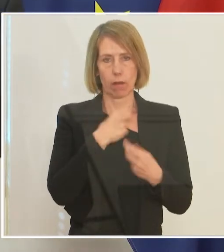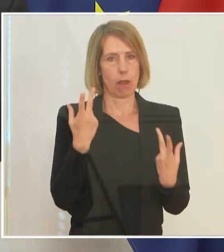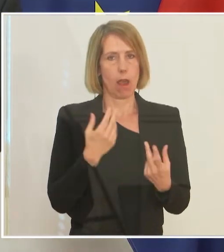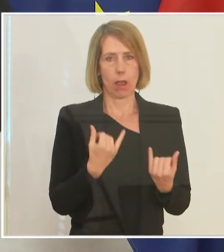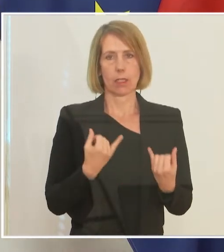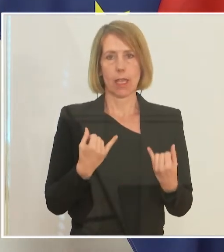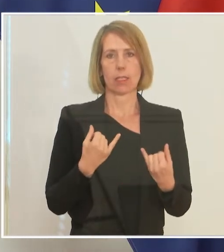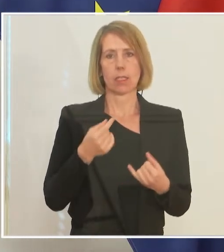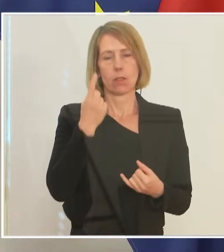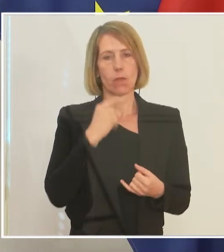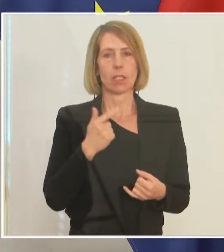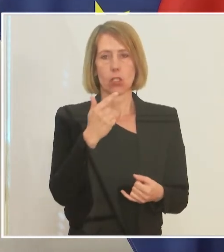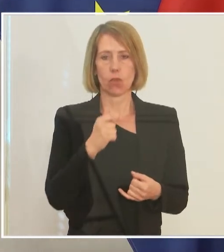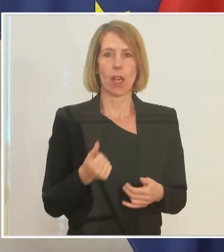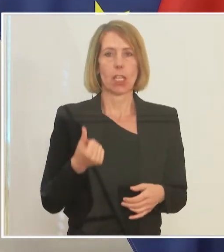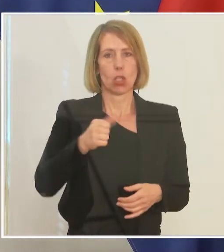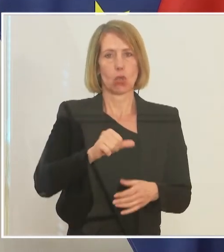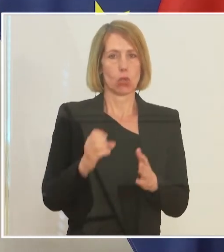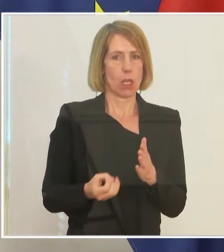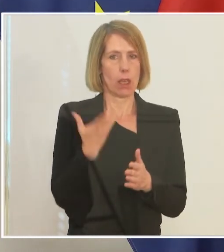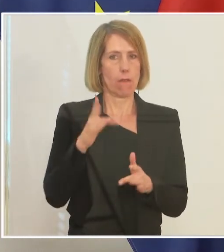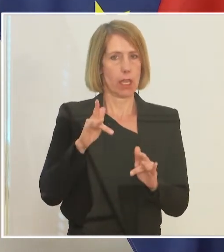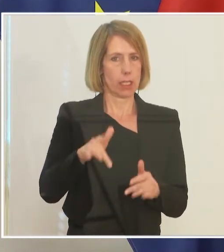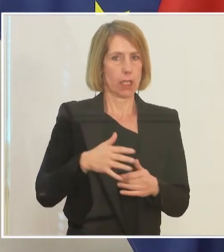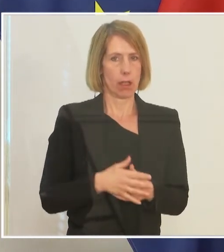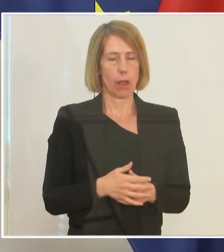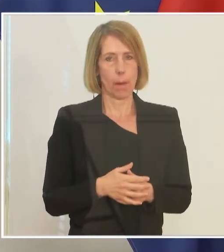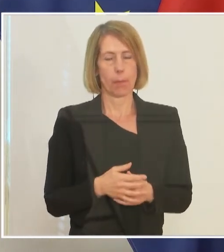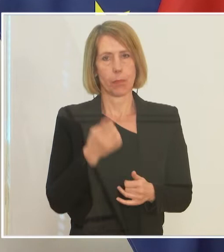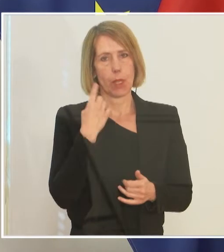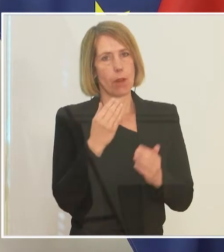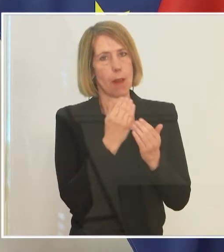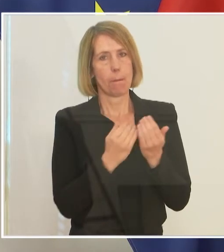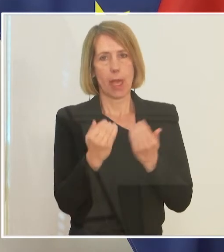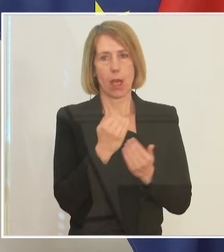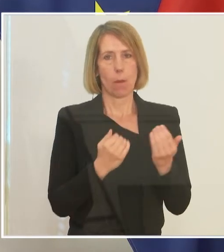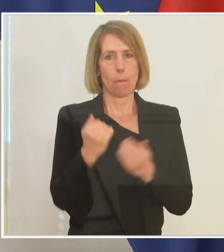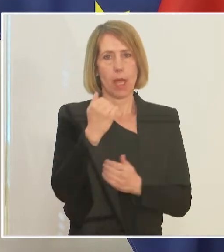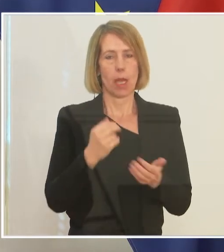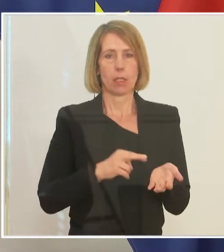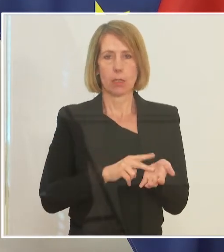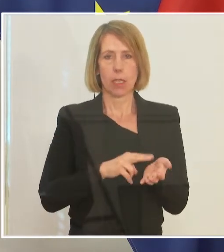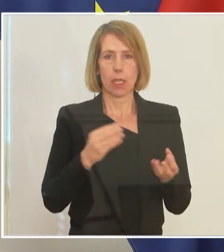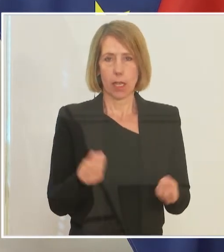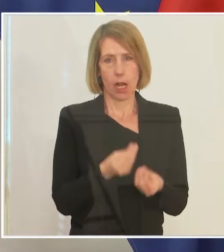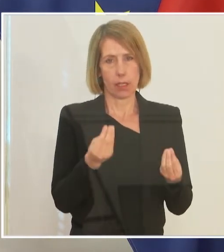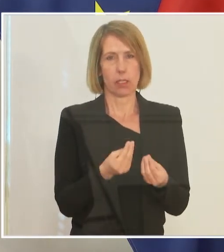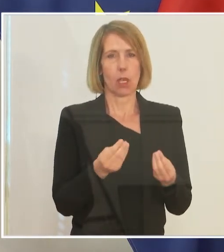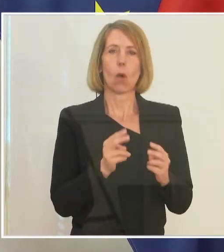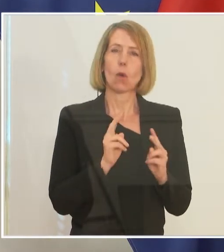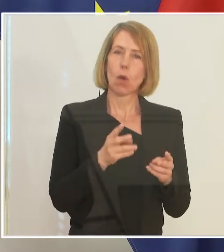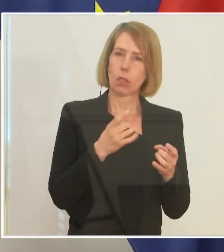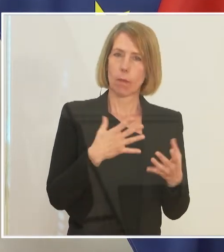zwei zusätzlichen Effekten kommt. Durch die zunehmende Digitalisierung könnte es durchaus passieren, dass